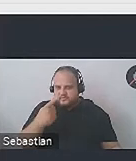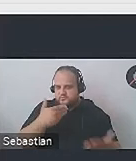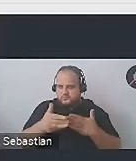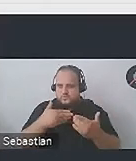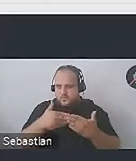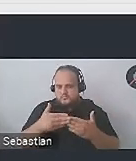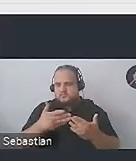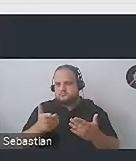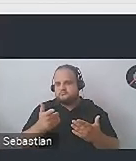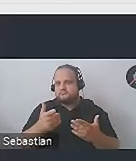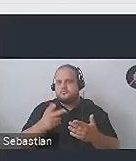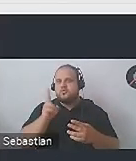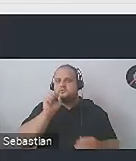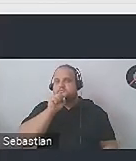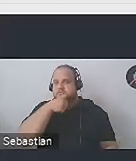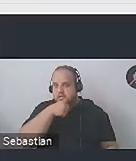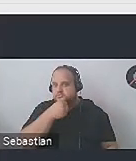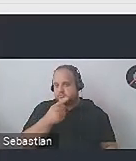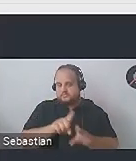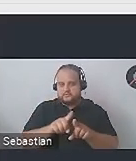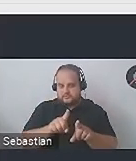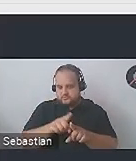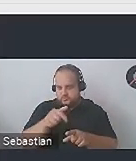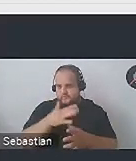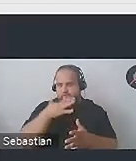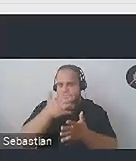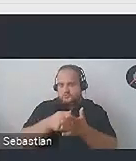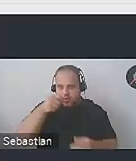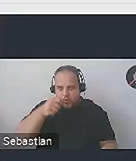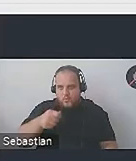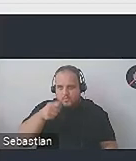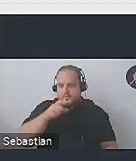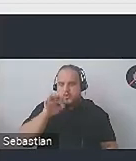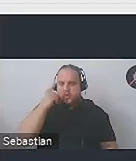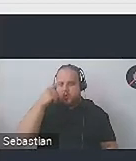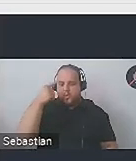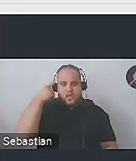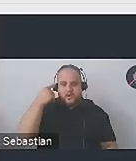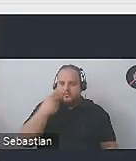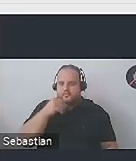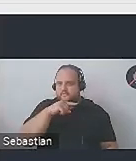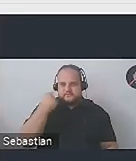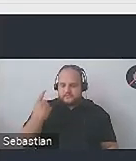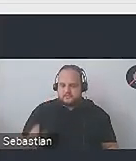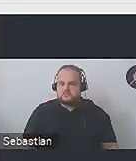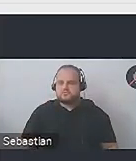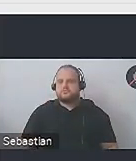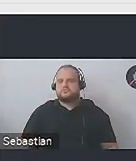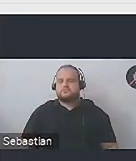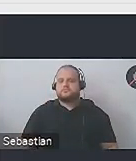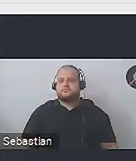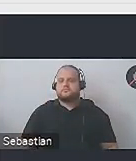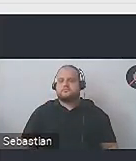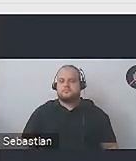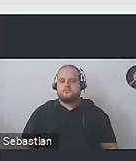ale też na przykład senior także, może korzystać czasem z lupy, ponieważ okulary mu nie wystarczają. No dobrze,